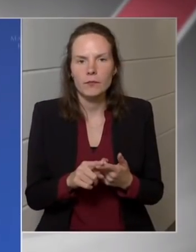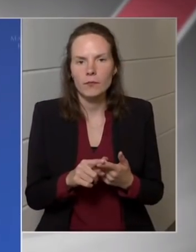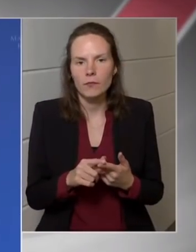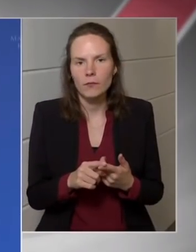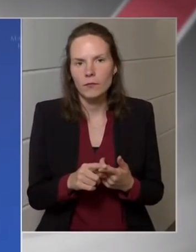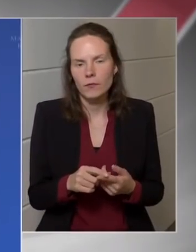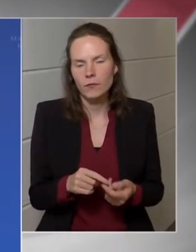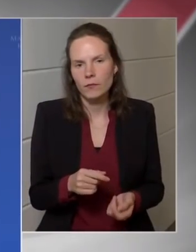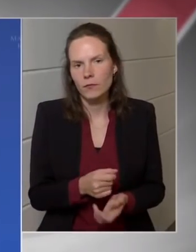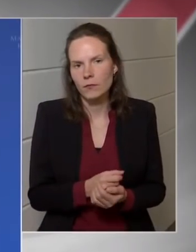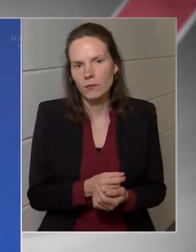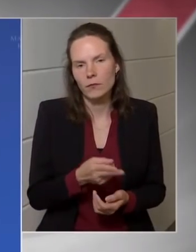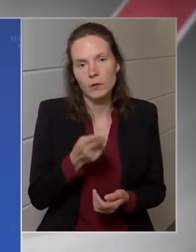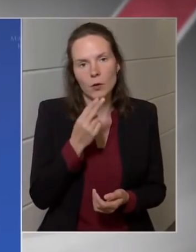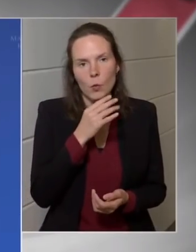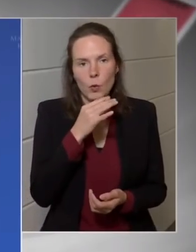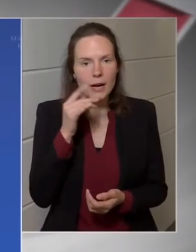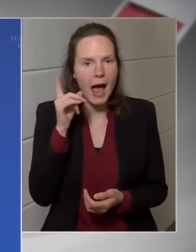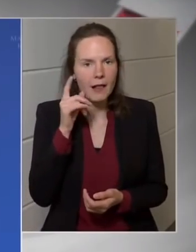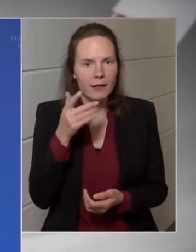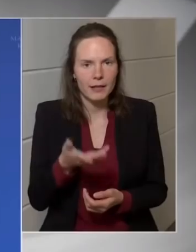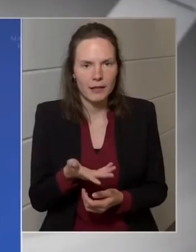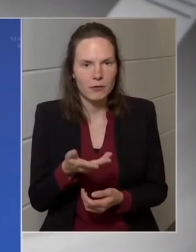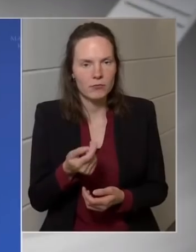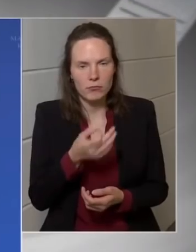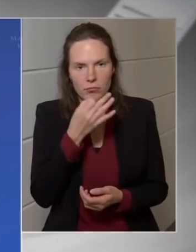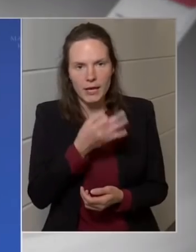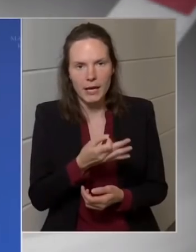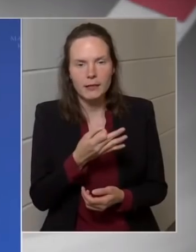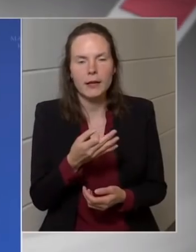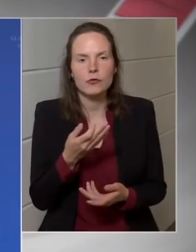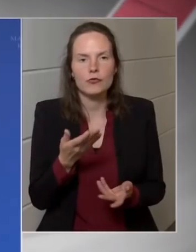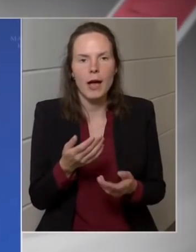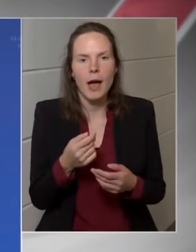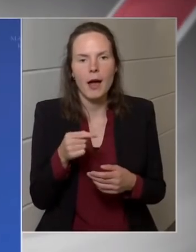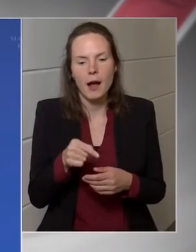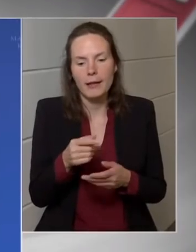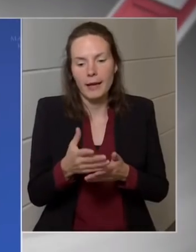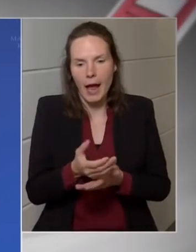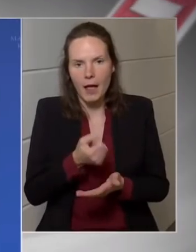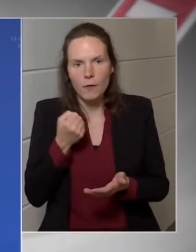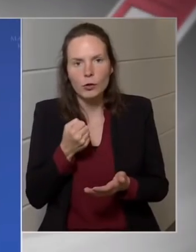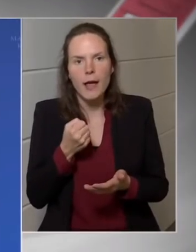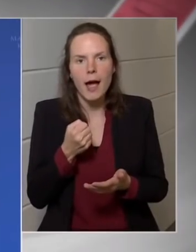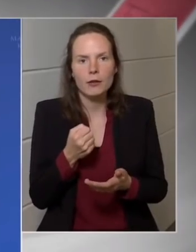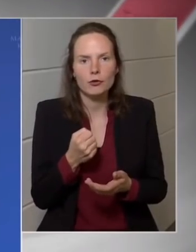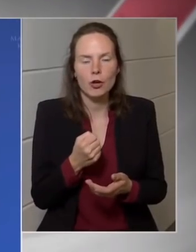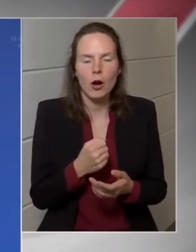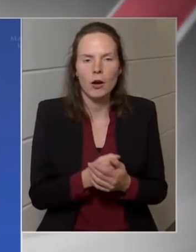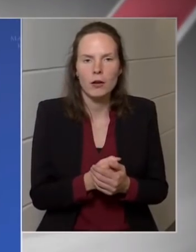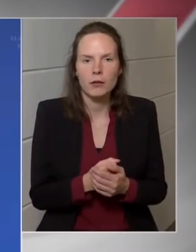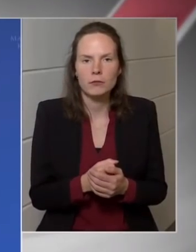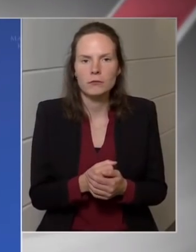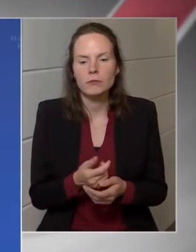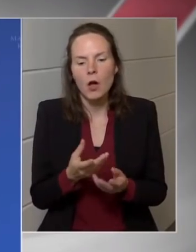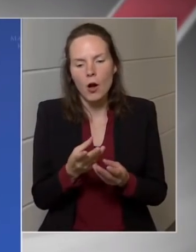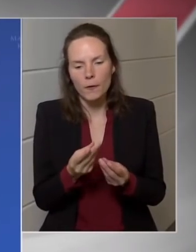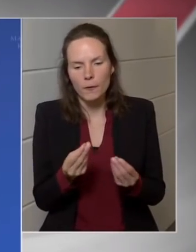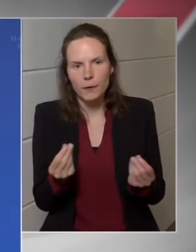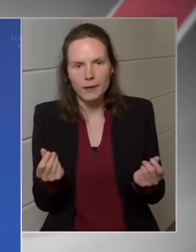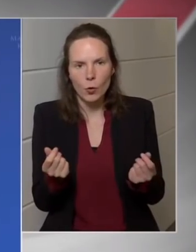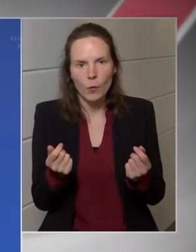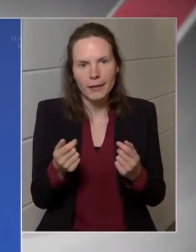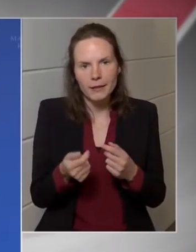Uráli közötti spreadnek a kérdésköre és annak egy részének az elvonása a finomítói